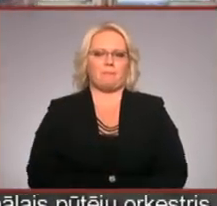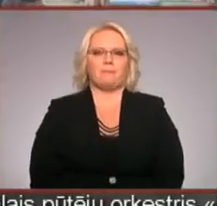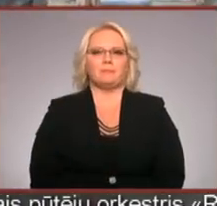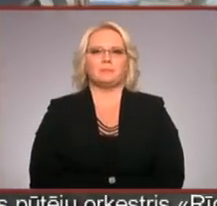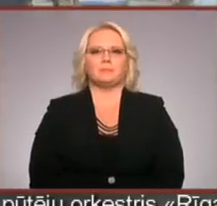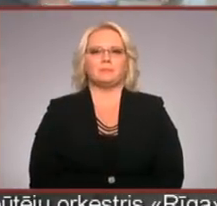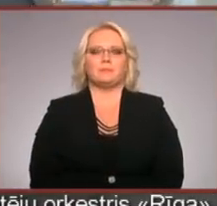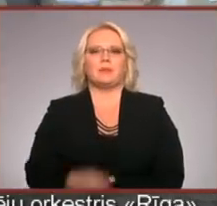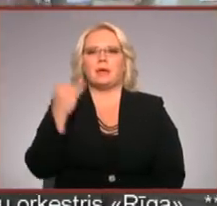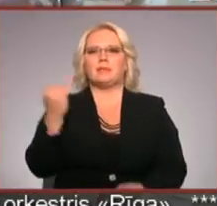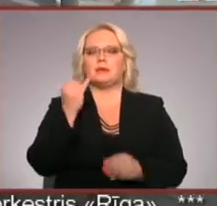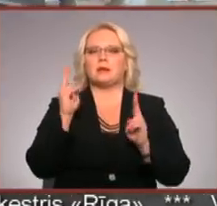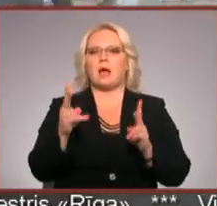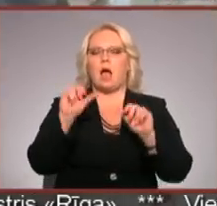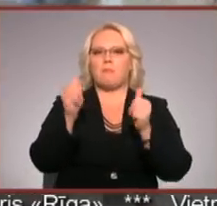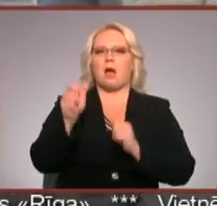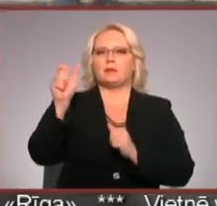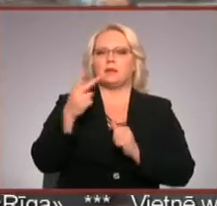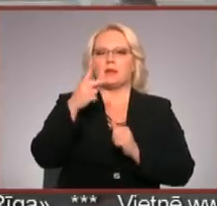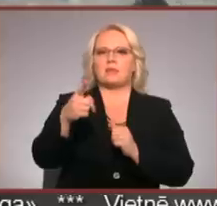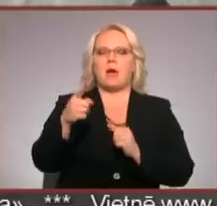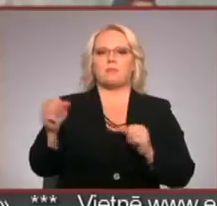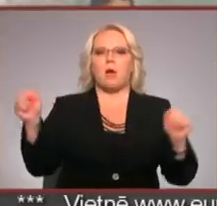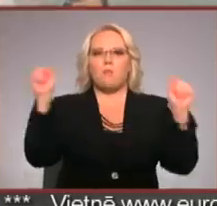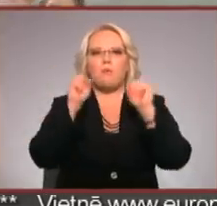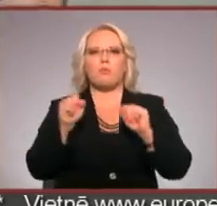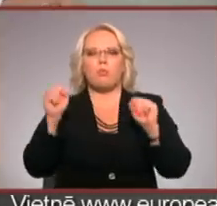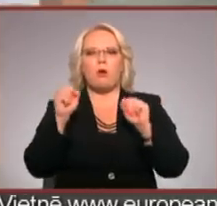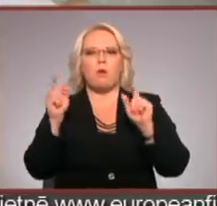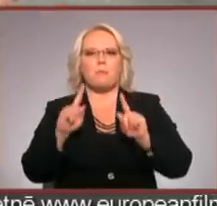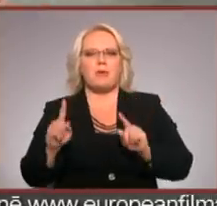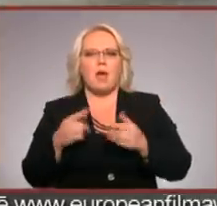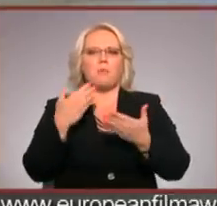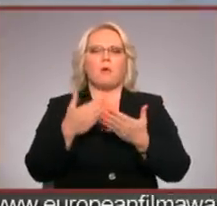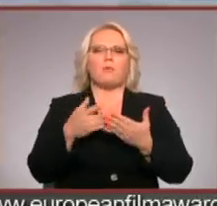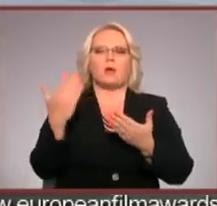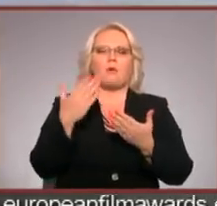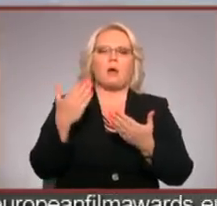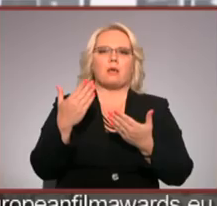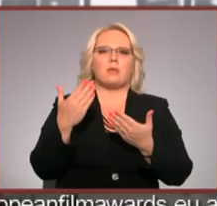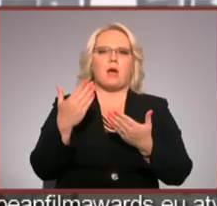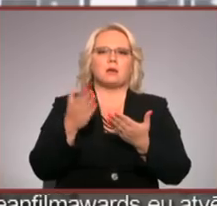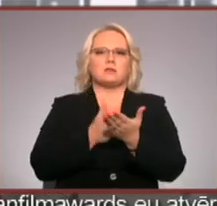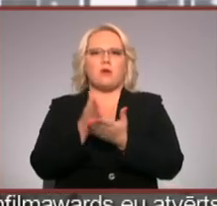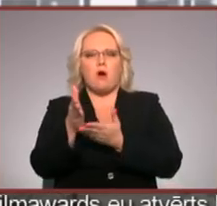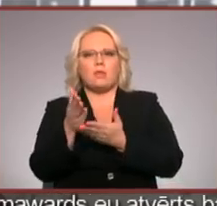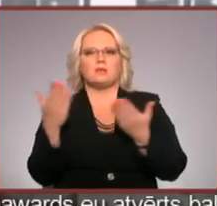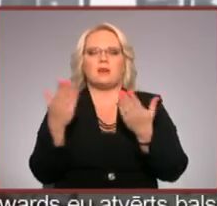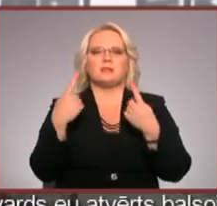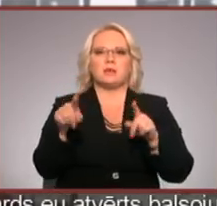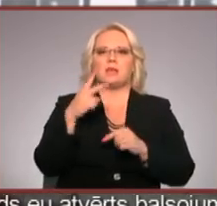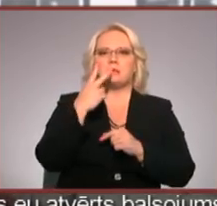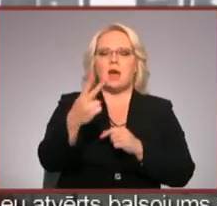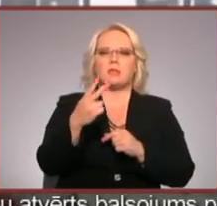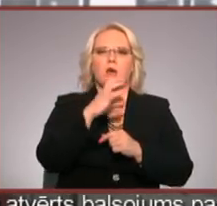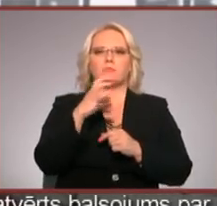Interesanti, kā mākslinieki skatās uz šiem utopijām, citi viņus meklēja tādās marginālās zonās vai ar citi atskatās uz